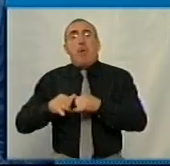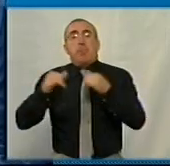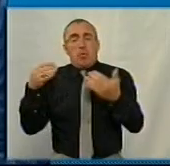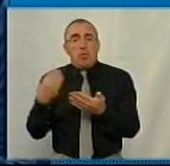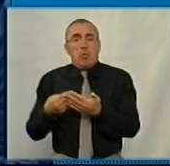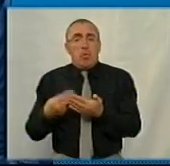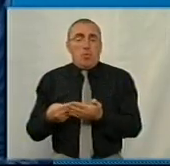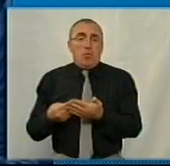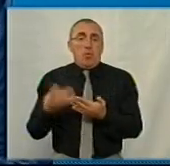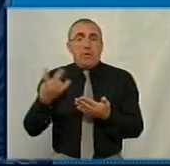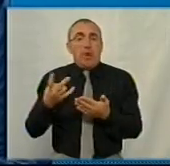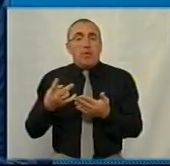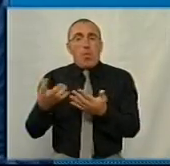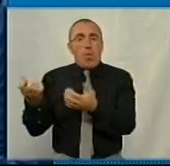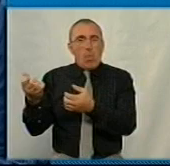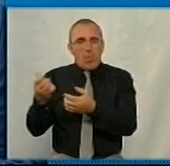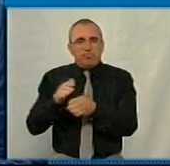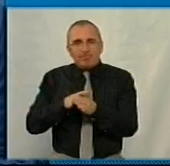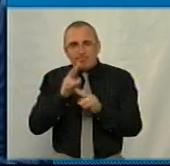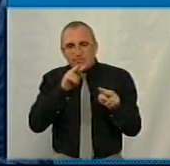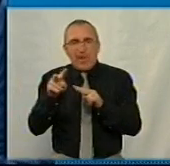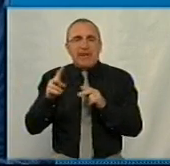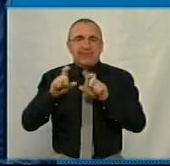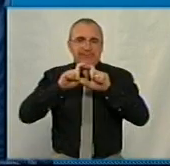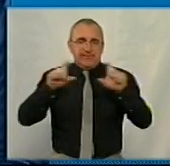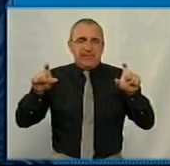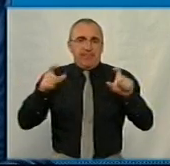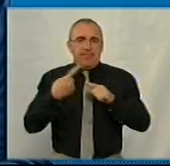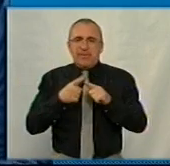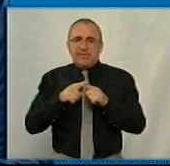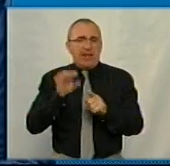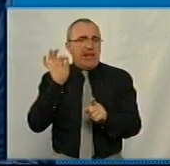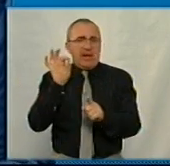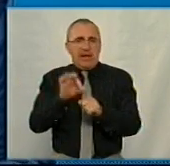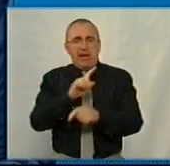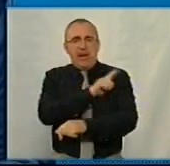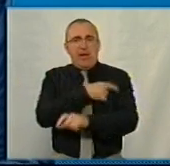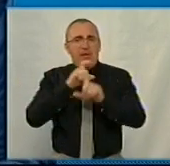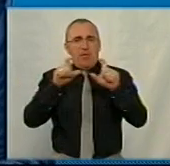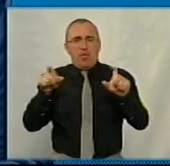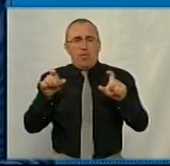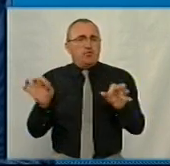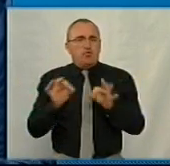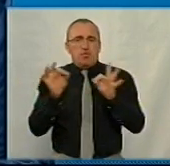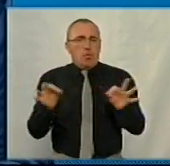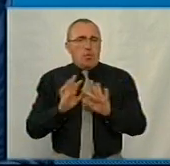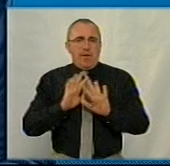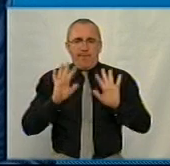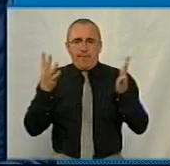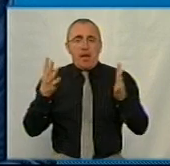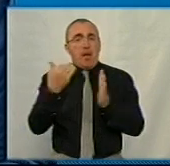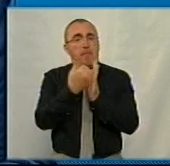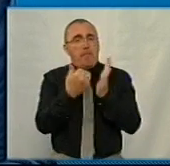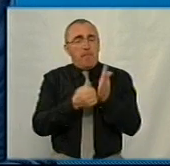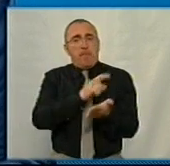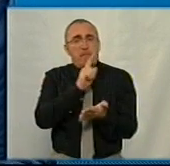грошей, бо нам потрібно отримувати лікувальний заклад. Ні, програма не націлена на отримання лікувального закладу в жодному випадку. Програма має